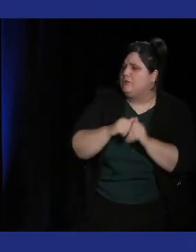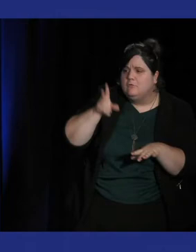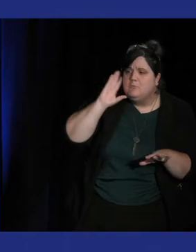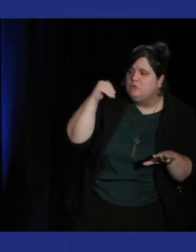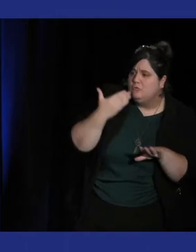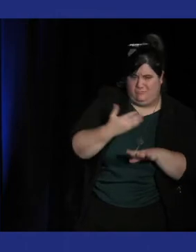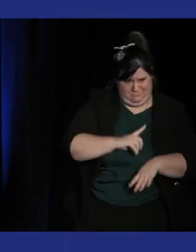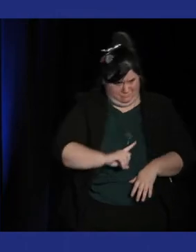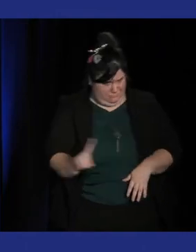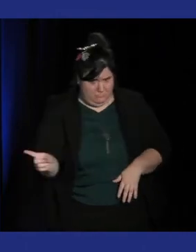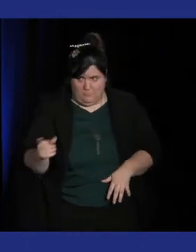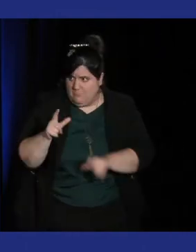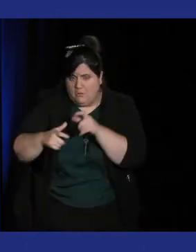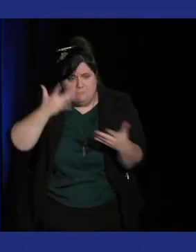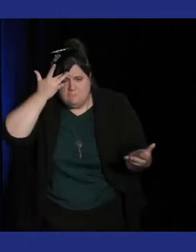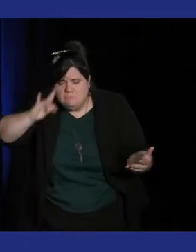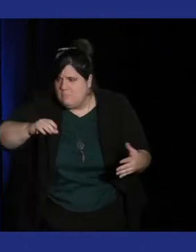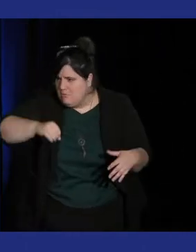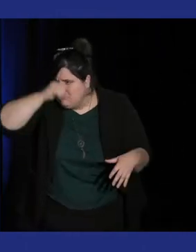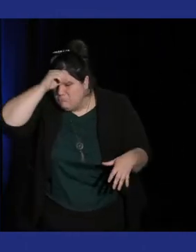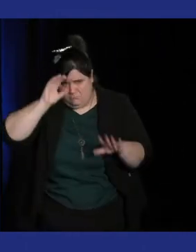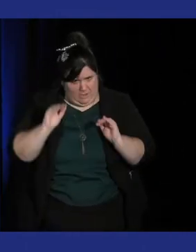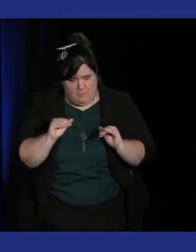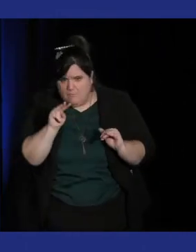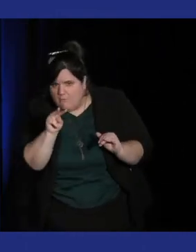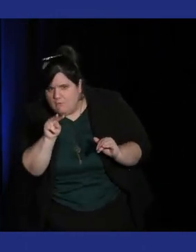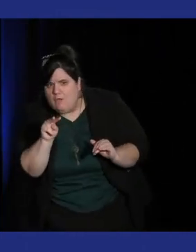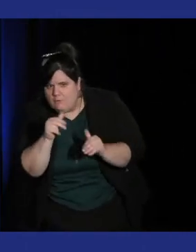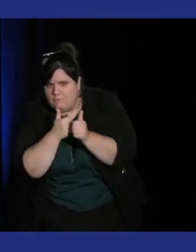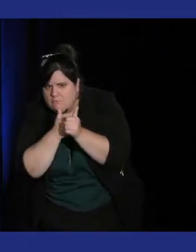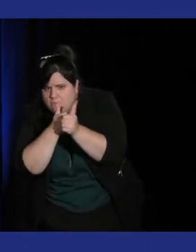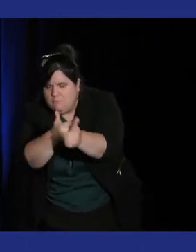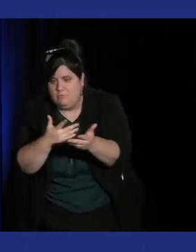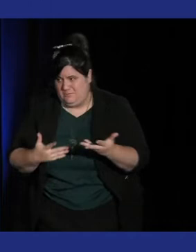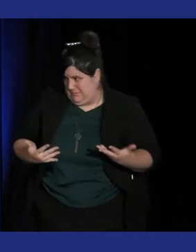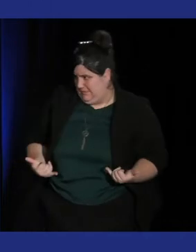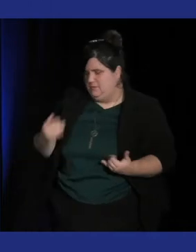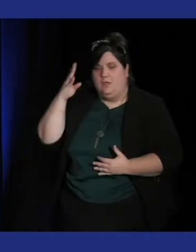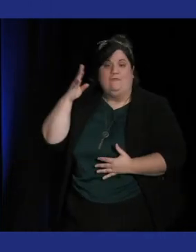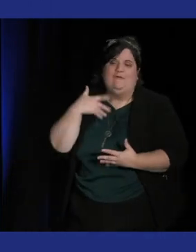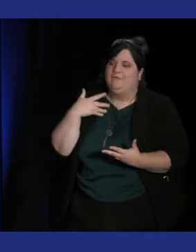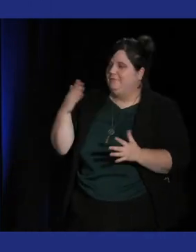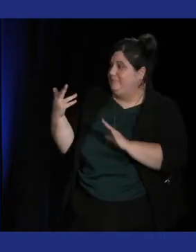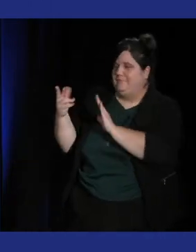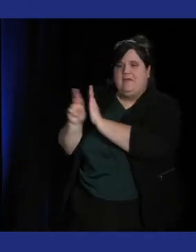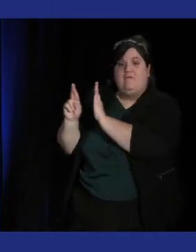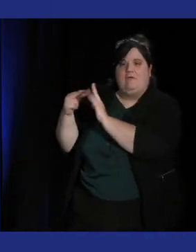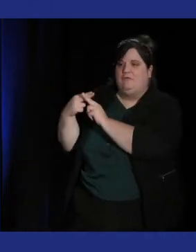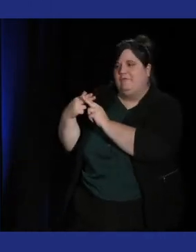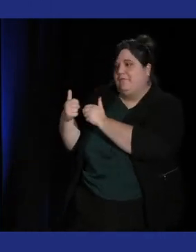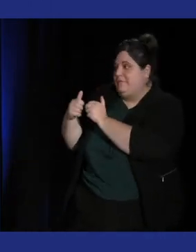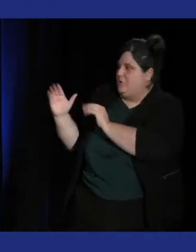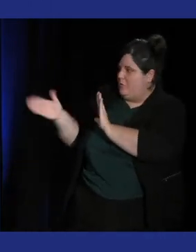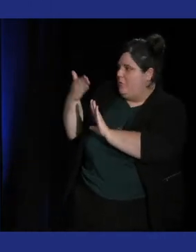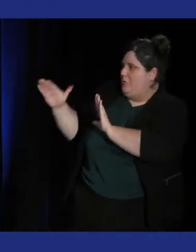que par le jeu vidéo Kayane a cité énormément de titres dès le début de cette conférence et on en a cité plein d'autres il y a un côté parler